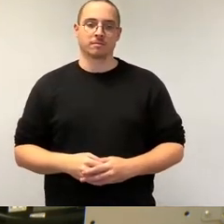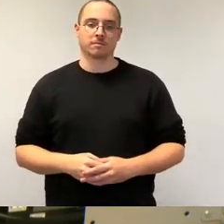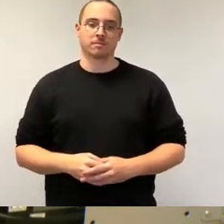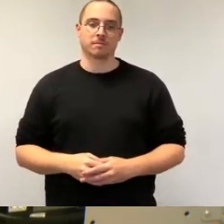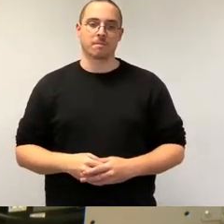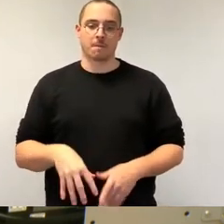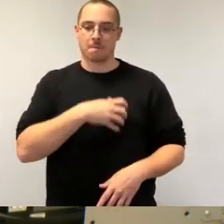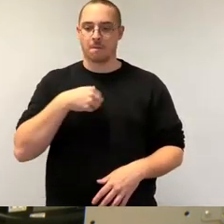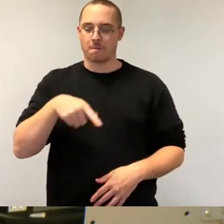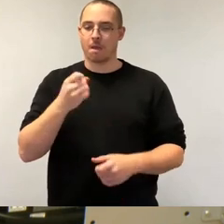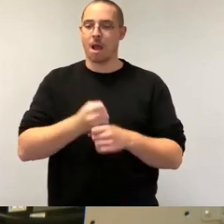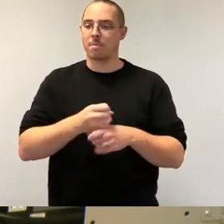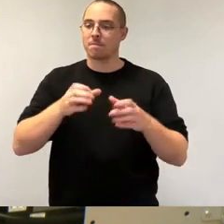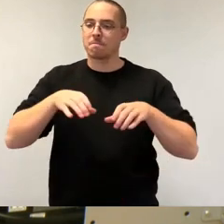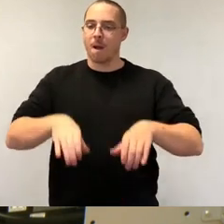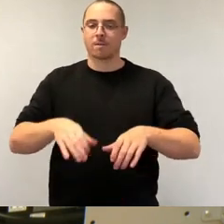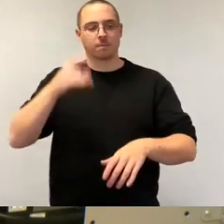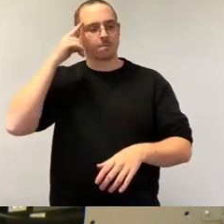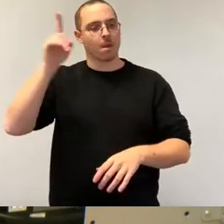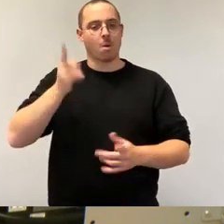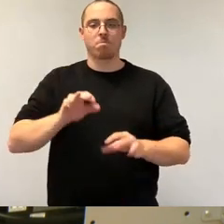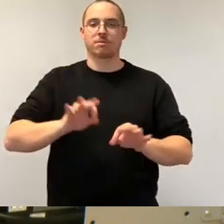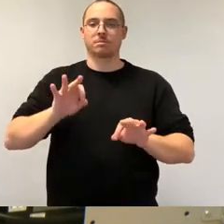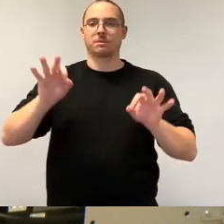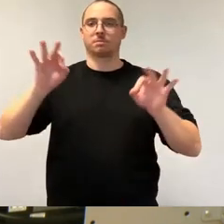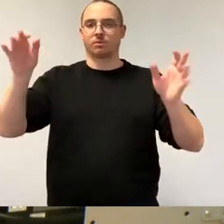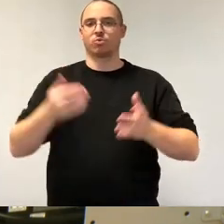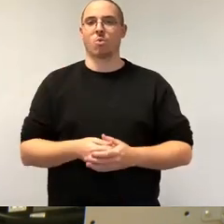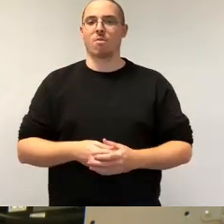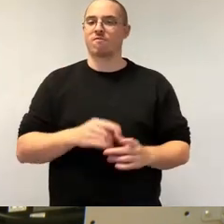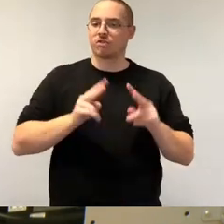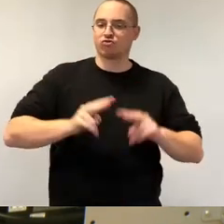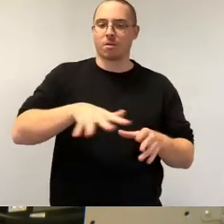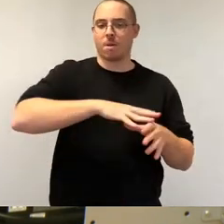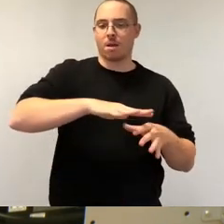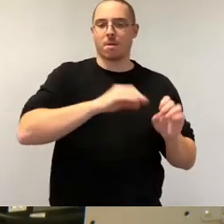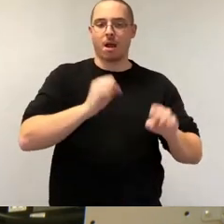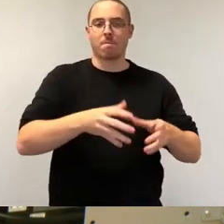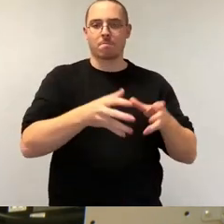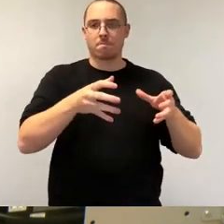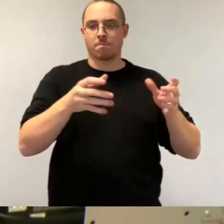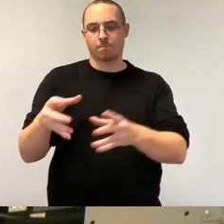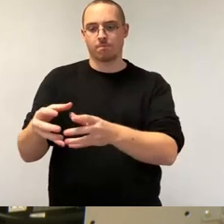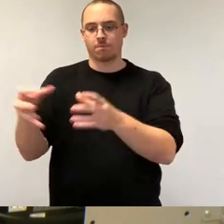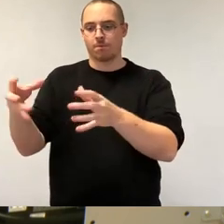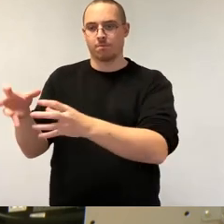Branche wird es größer und wir werden mit weiteren Ansiedlungen rechnen.